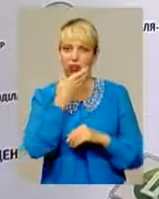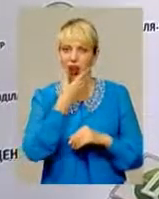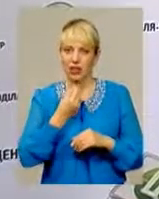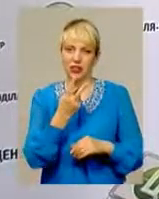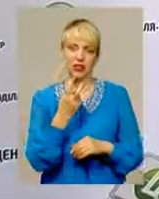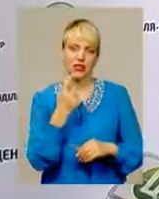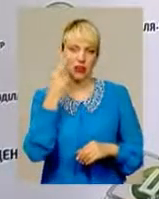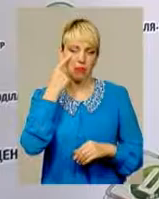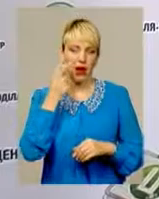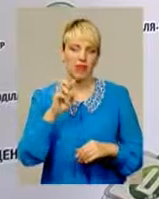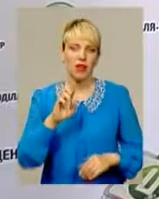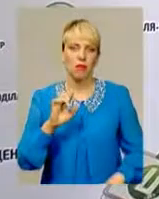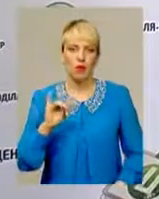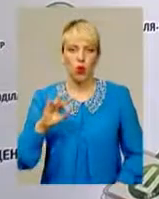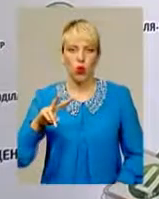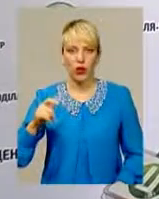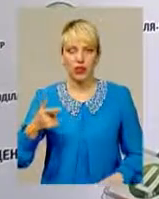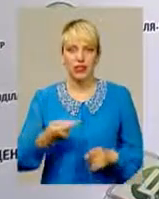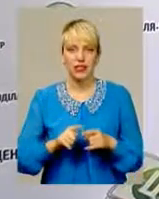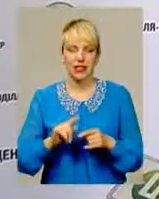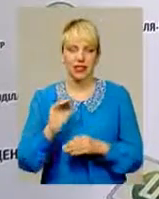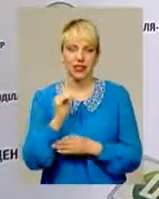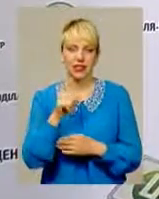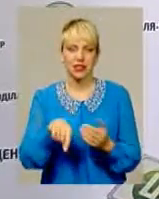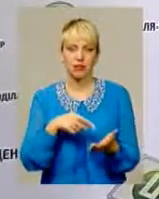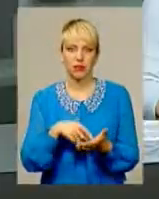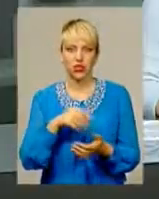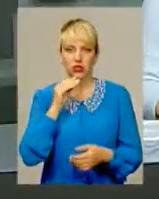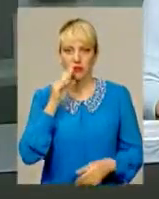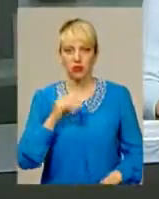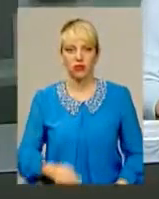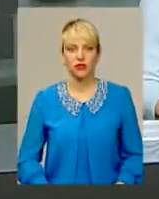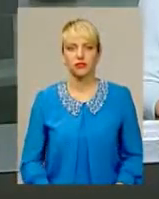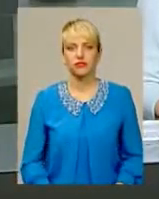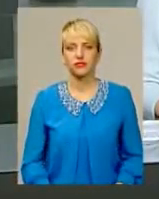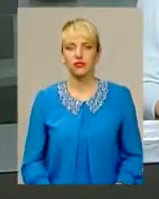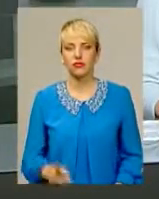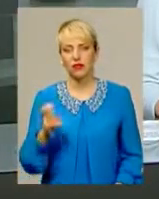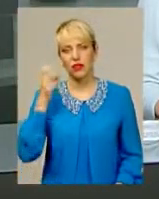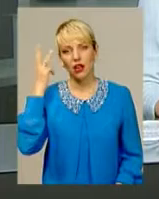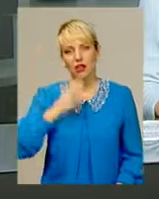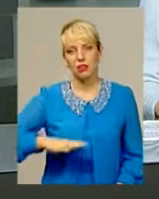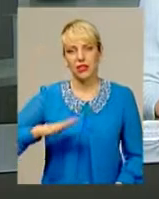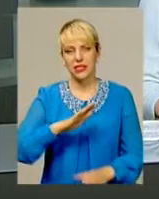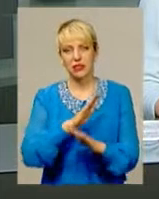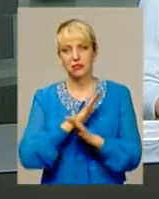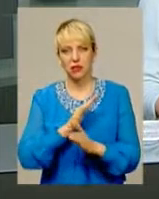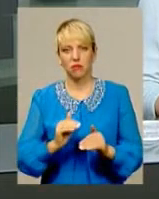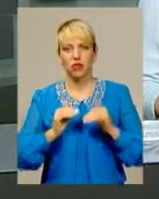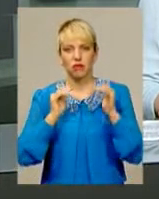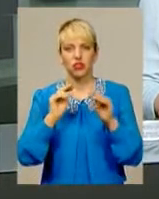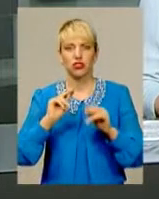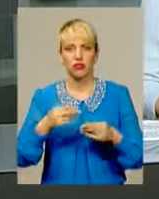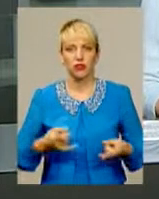– 200 балів з біології. дитина із міста Шепетівки. На Хмельниччині смертність перевищує